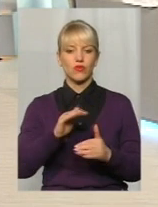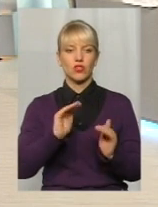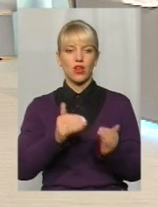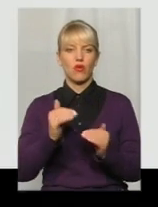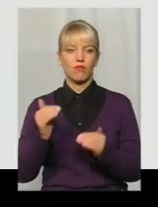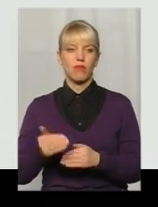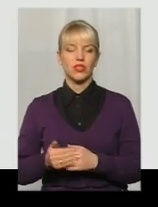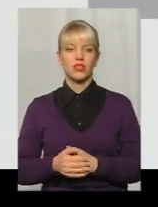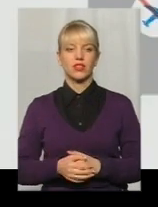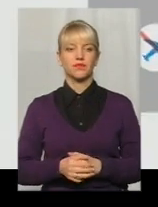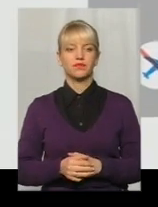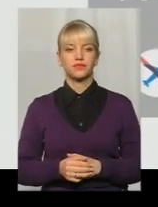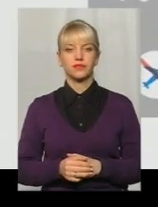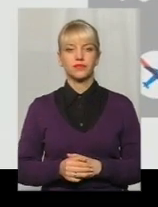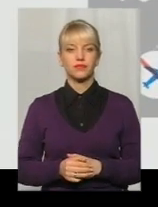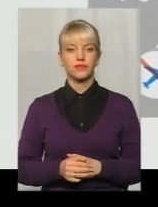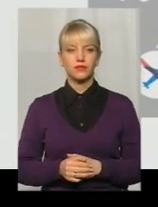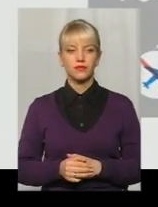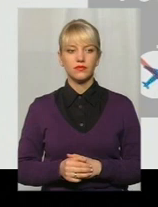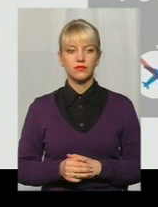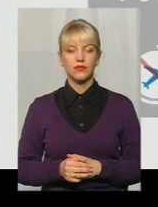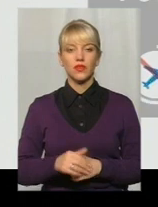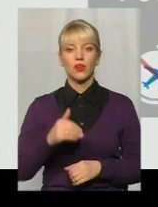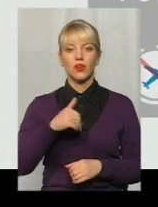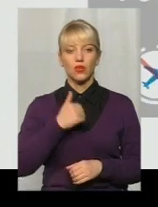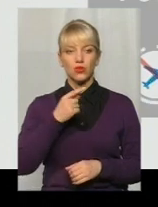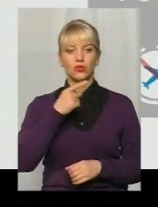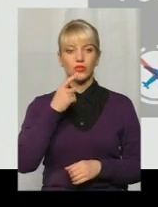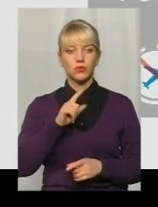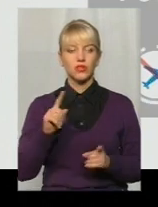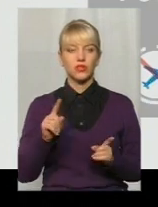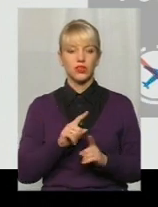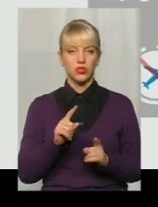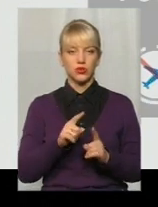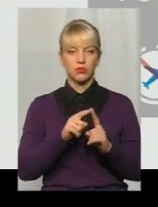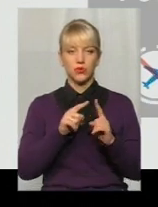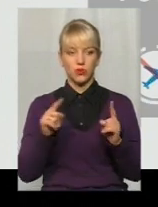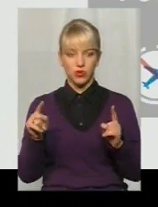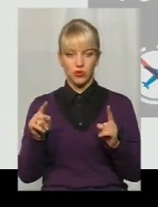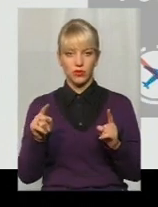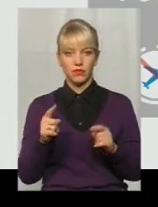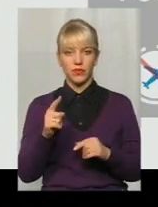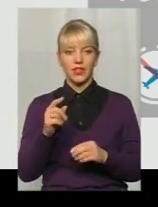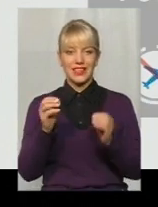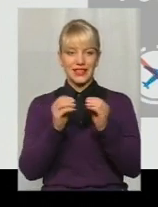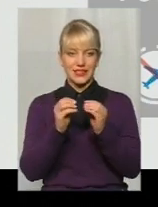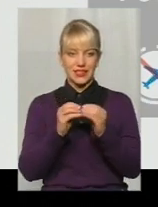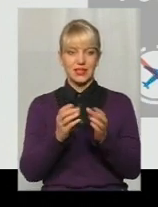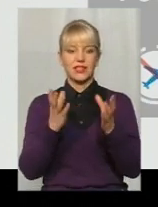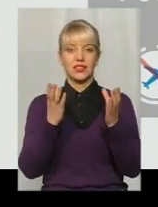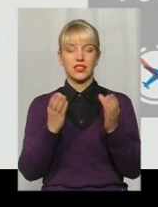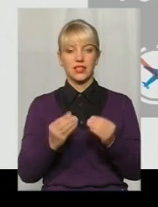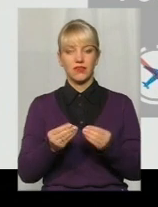Давайте подивимося цю інформацію, ви прокоментуйте. Хочу відмітити, що протягом 10 днів